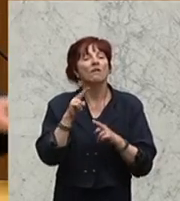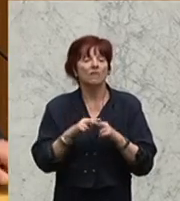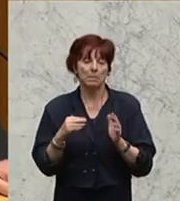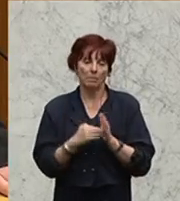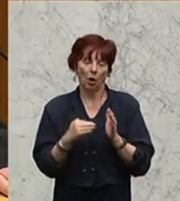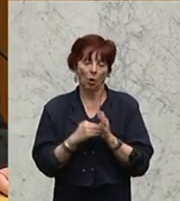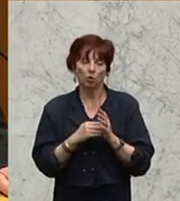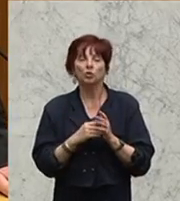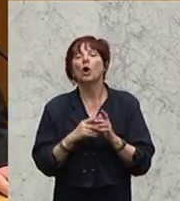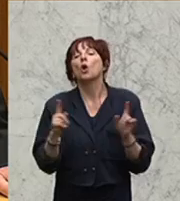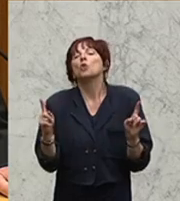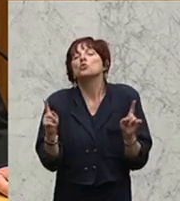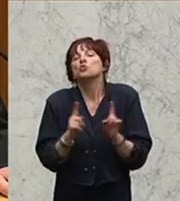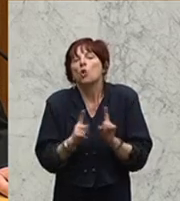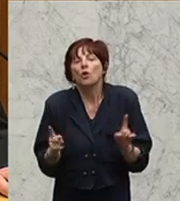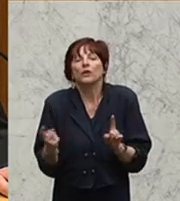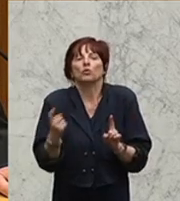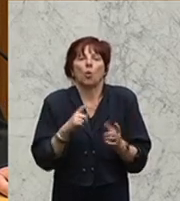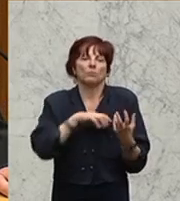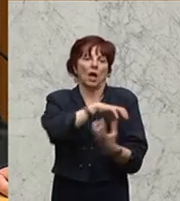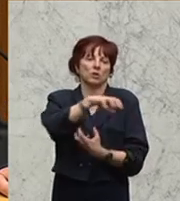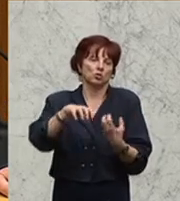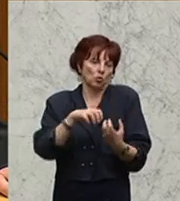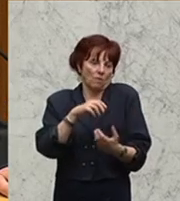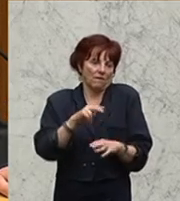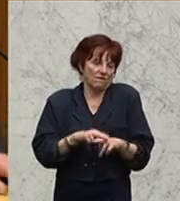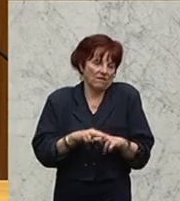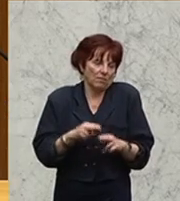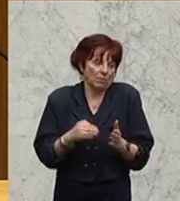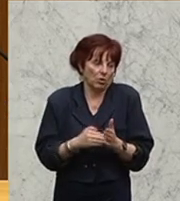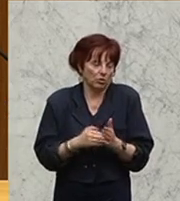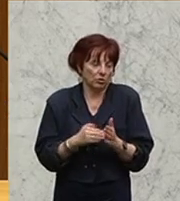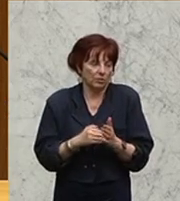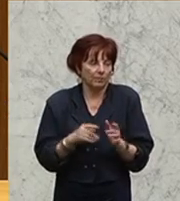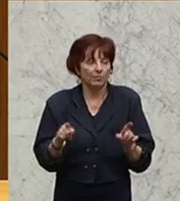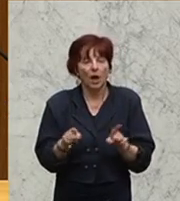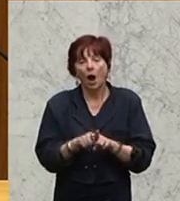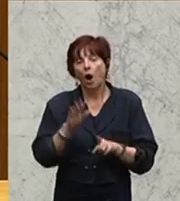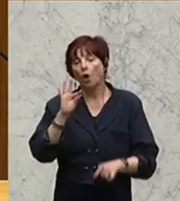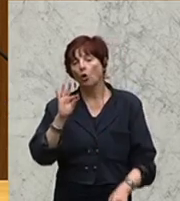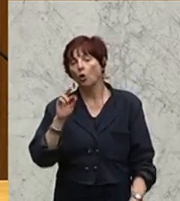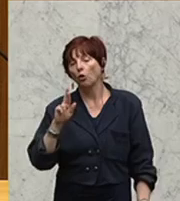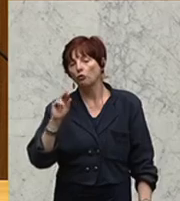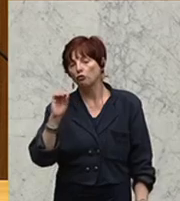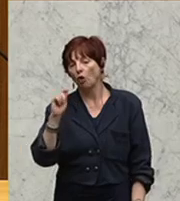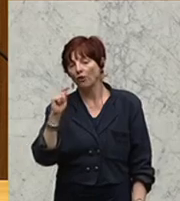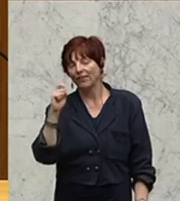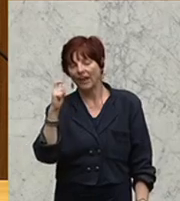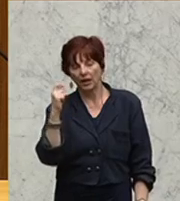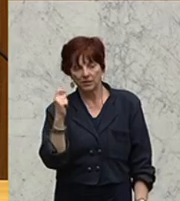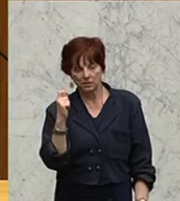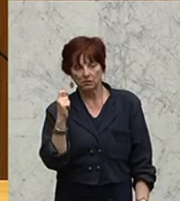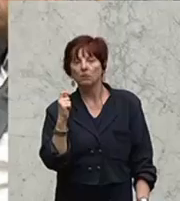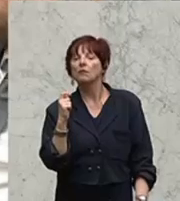humanitärer Hinsicht hier zu verhindern. Es ging auch um eine Klarstellung des Frontex-Mandats, nämlich um die